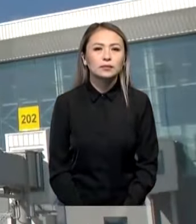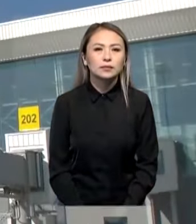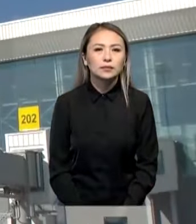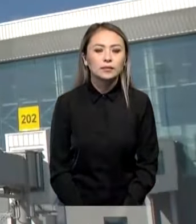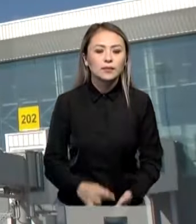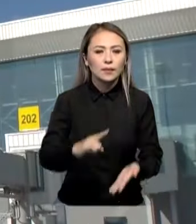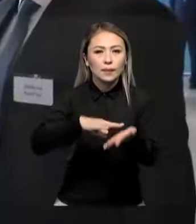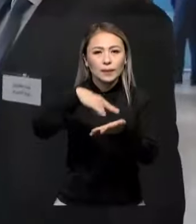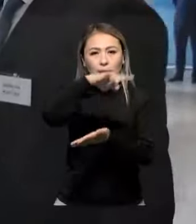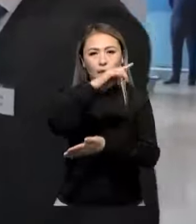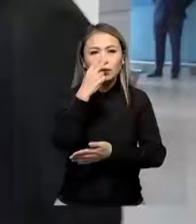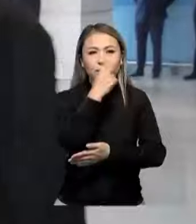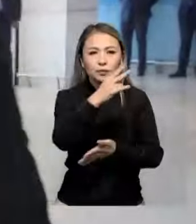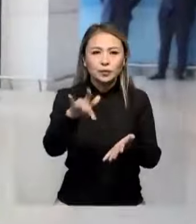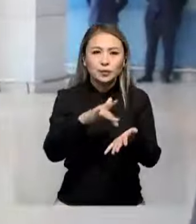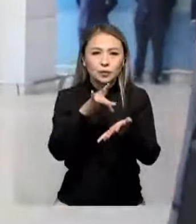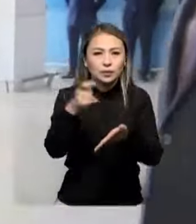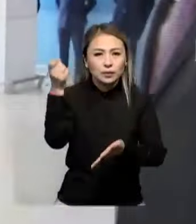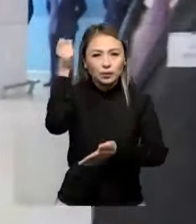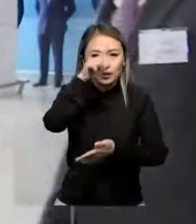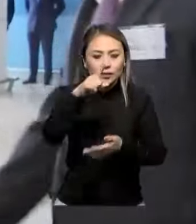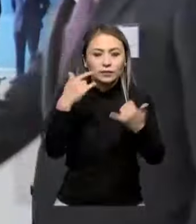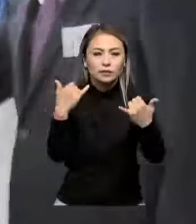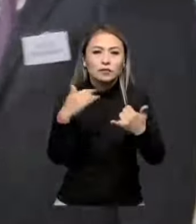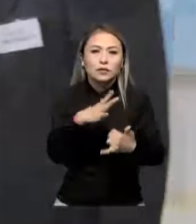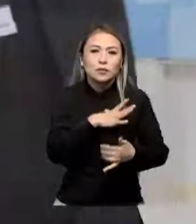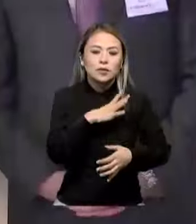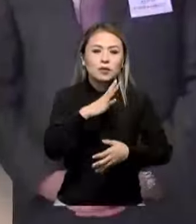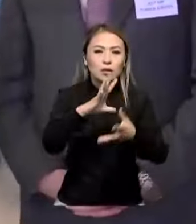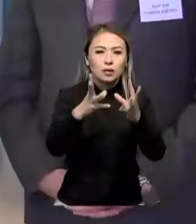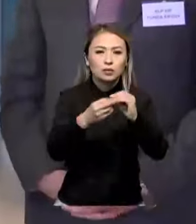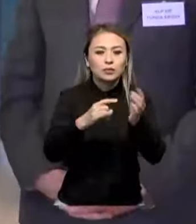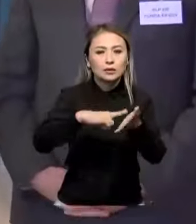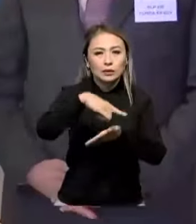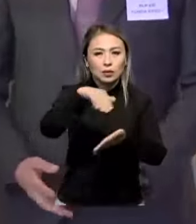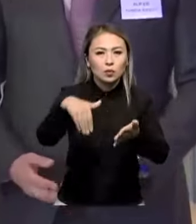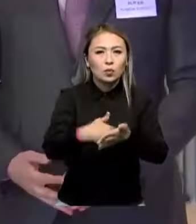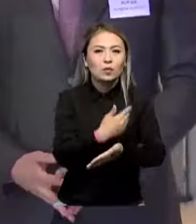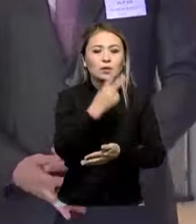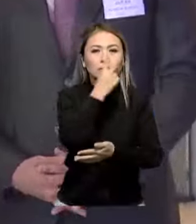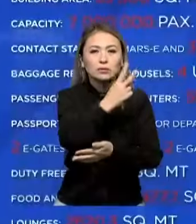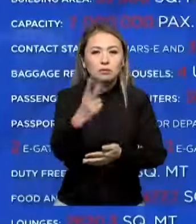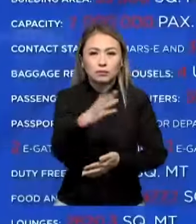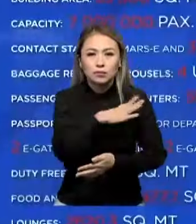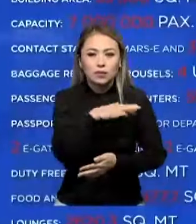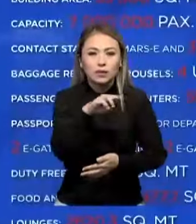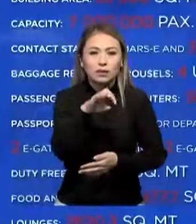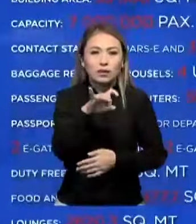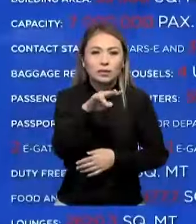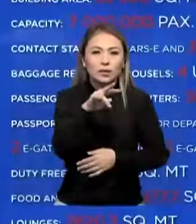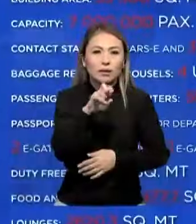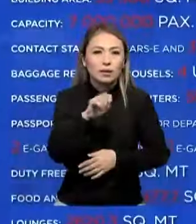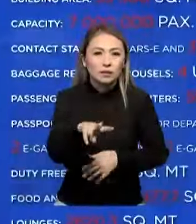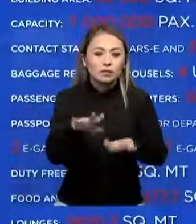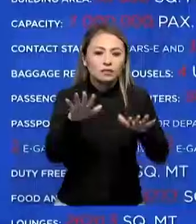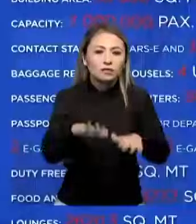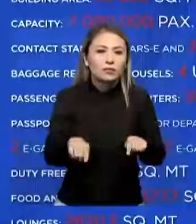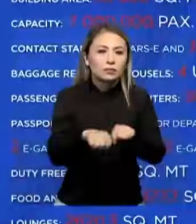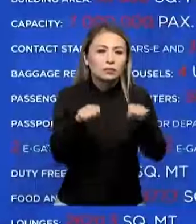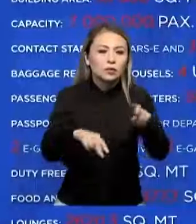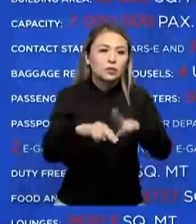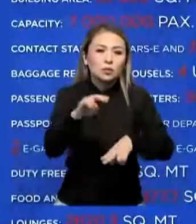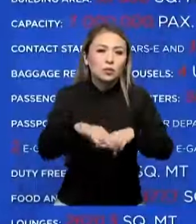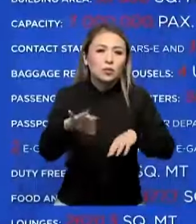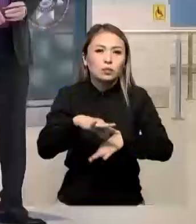Әуежайын көріп қаласын таңы. Қасым Жомар Токаев Алматы қалғаралыға әуежайының жаңа терминалына аралап көрді. Мемлекет барсына терминалыдың құрылсы қалай